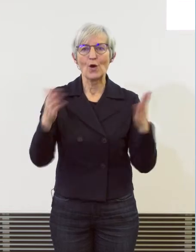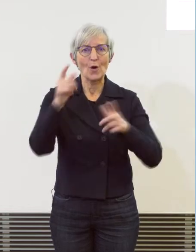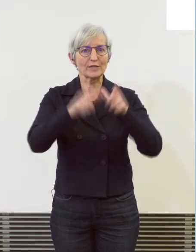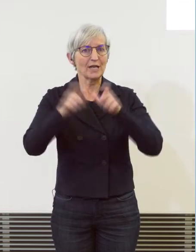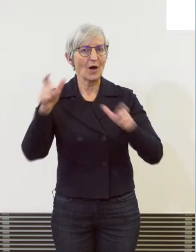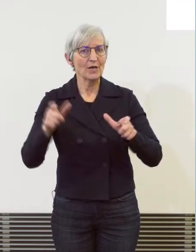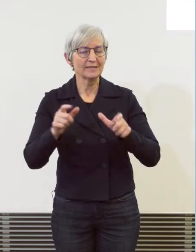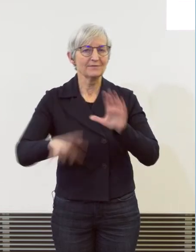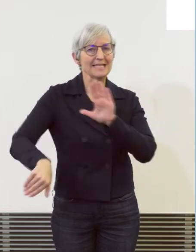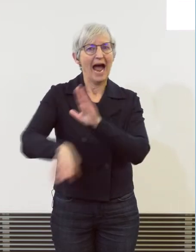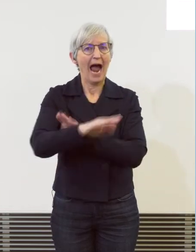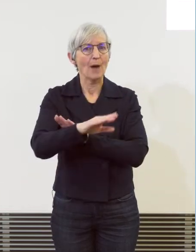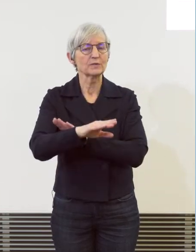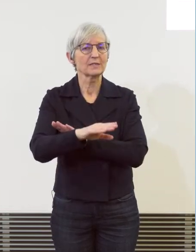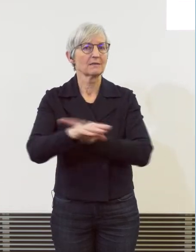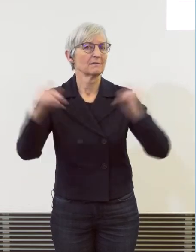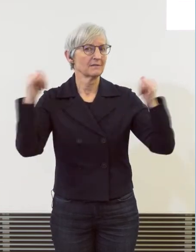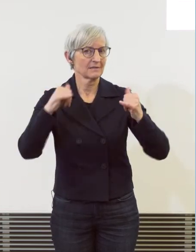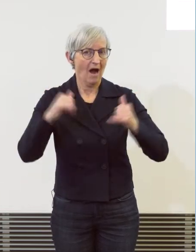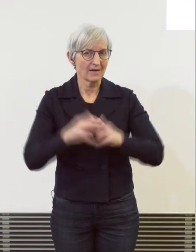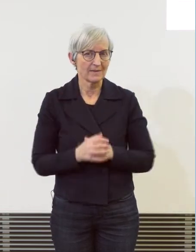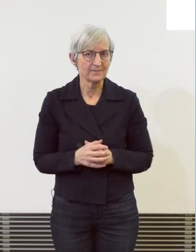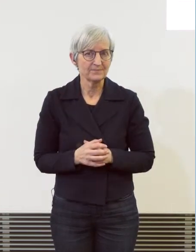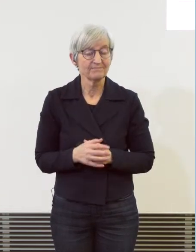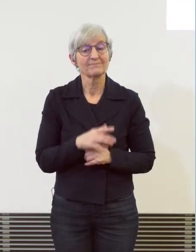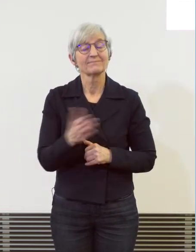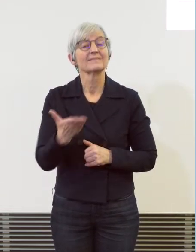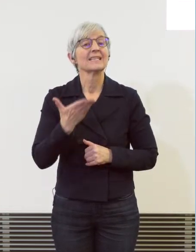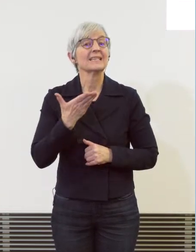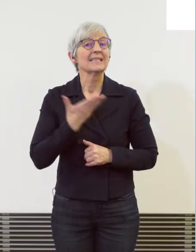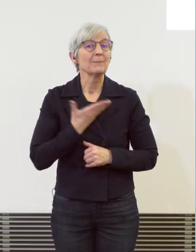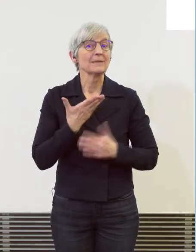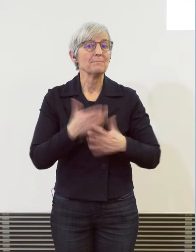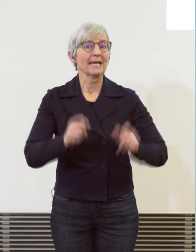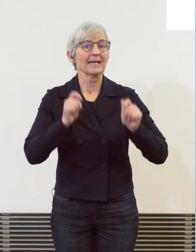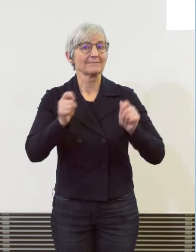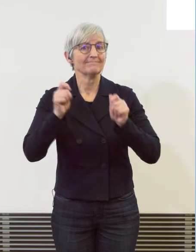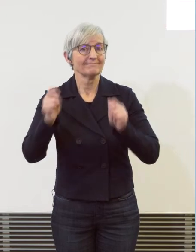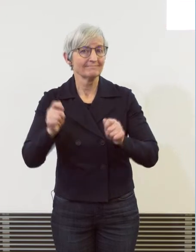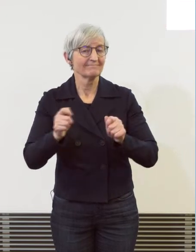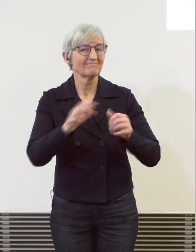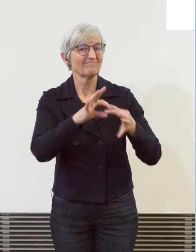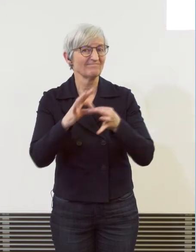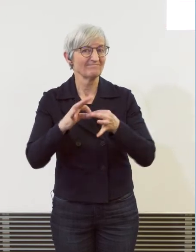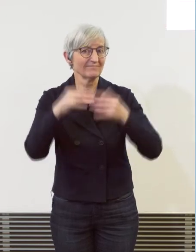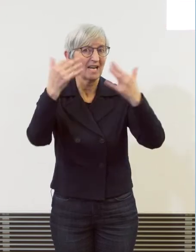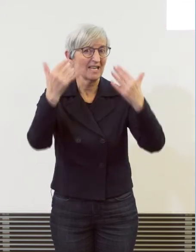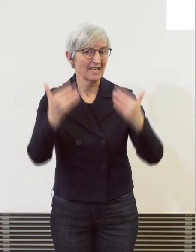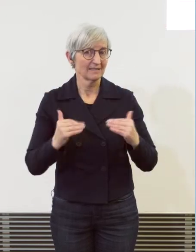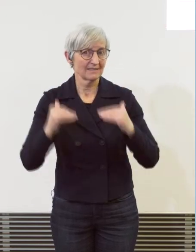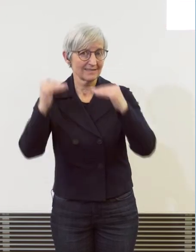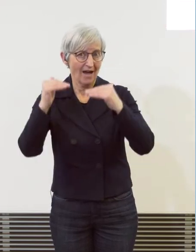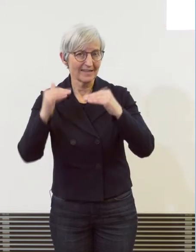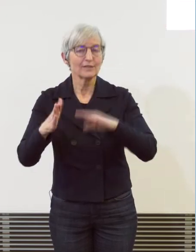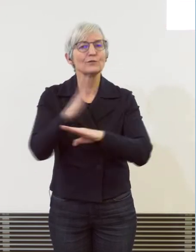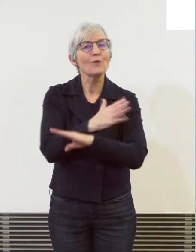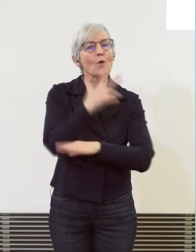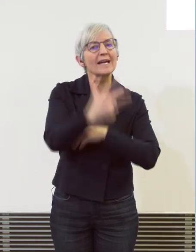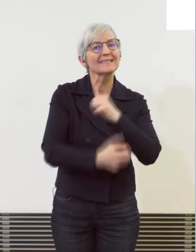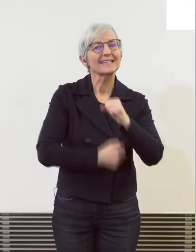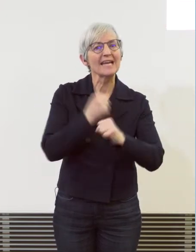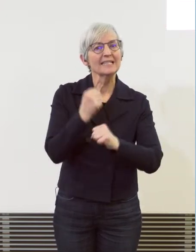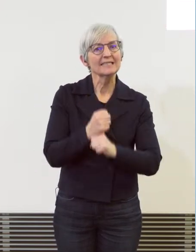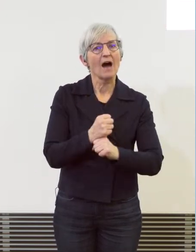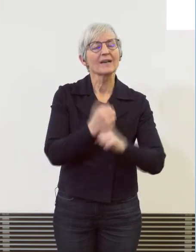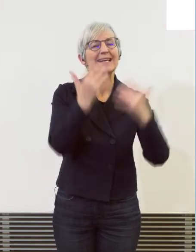Tatgelegenheiten was sich auf Zahlen ausgewirkt. Nach drei Jahren rückläufigen Zahlen sind im 2022